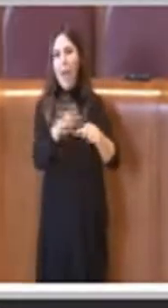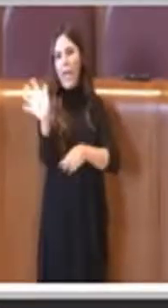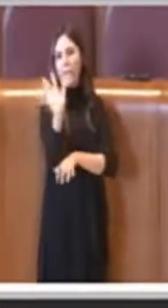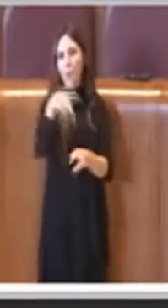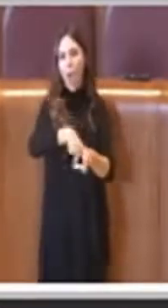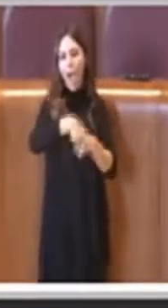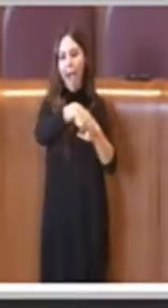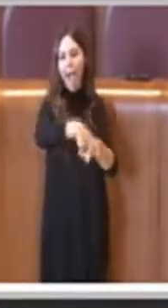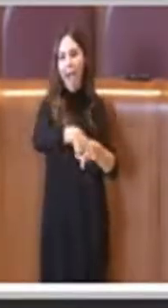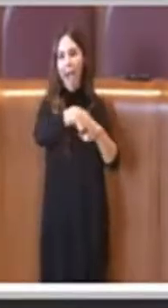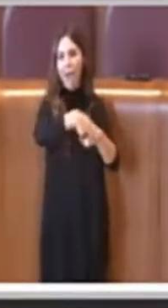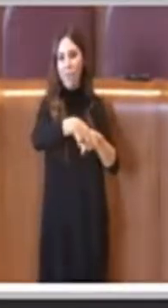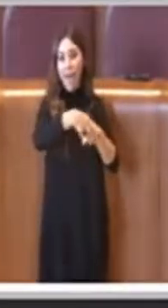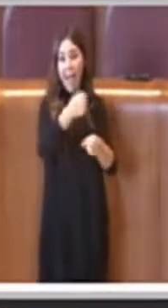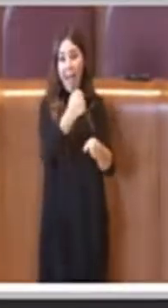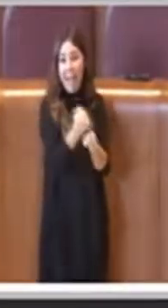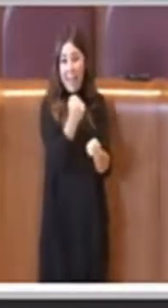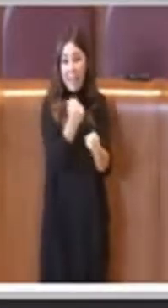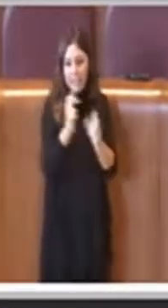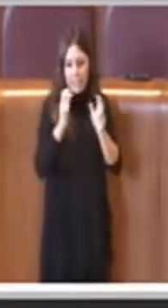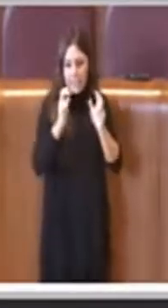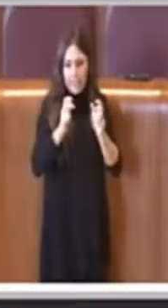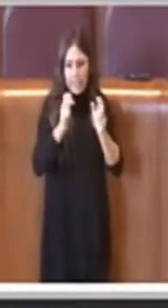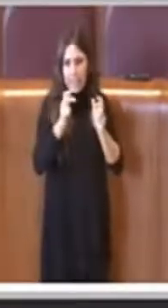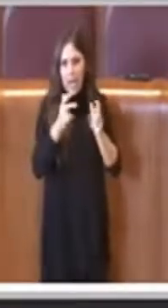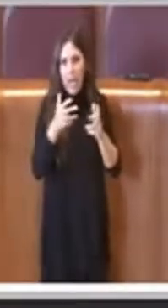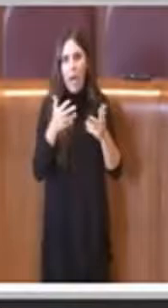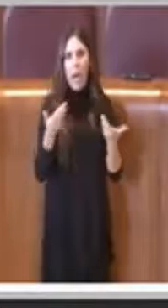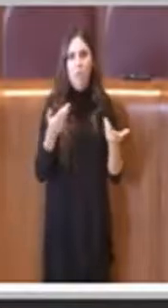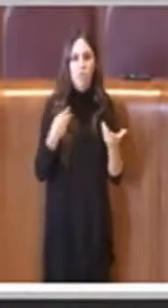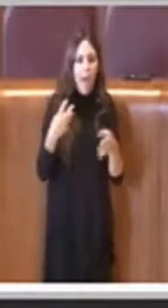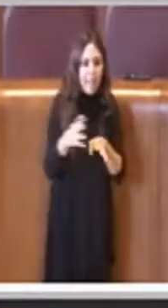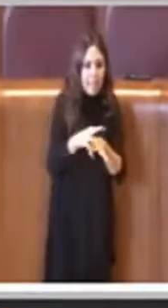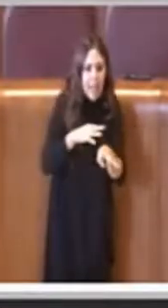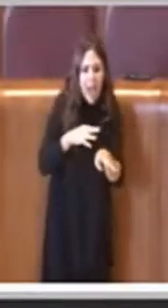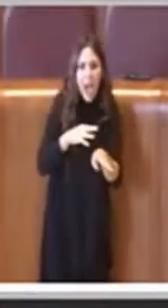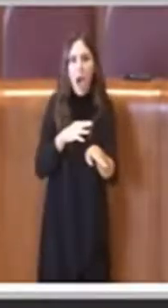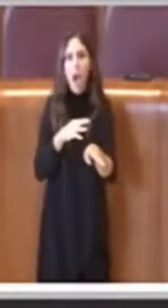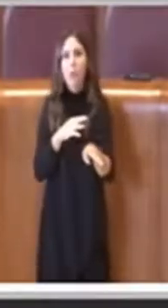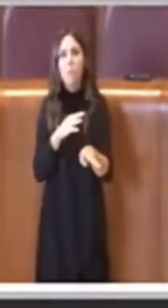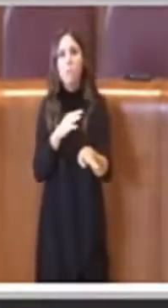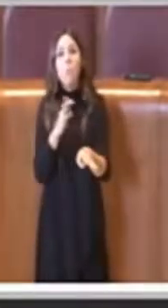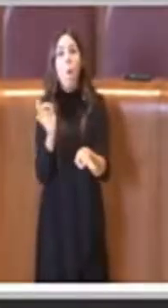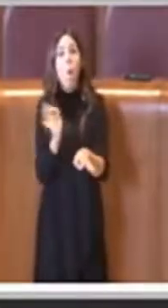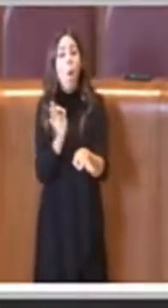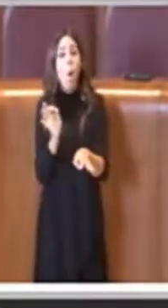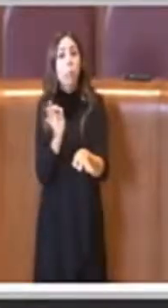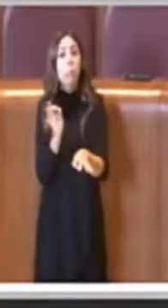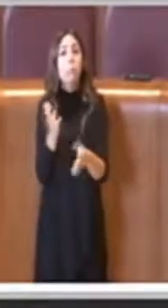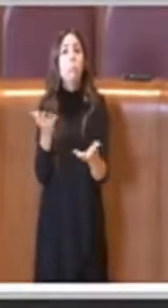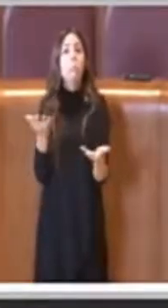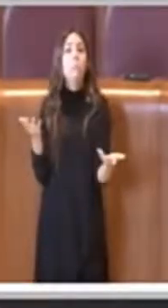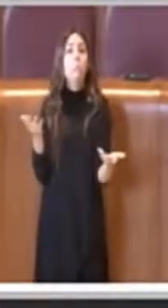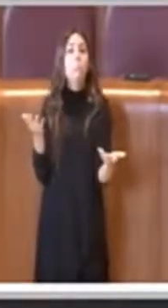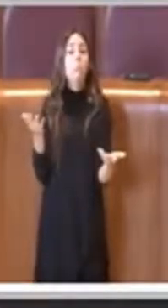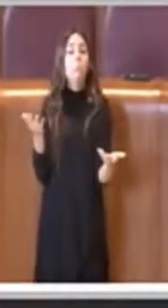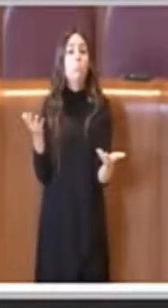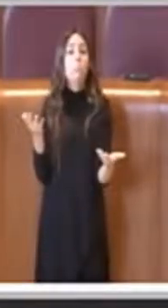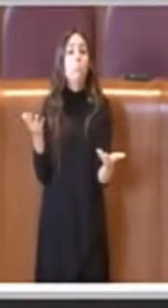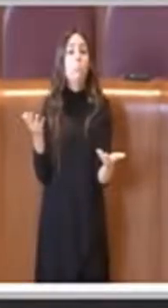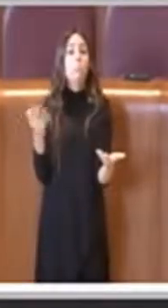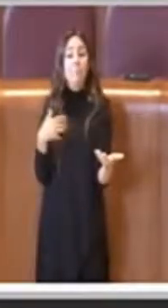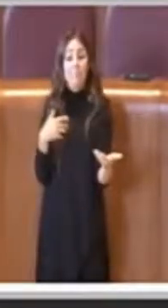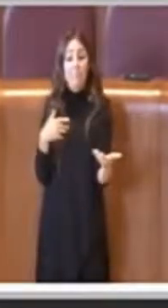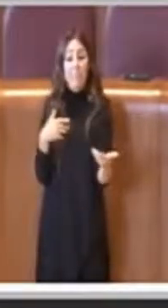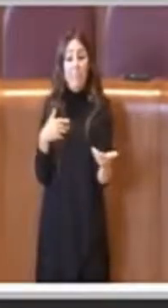lavora sotto sforzo in mezzo al traffico con chiaramente una